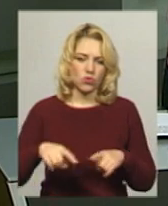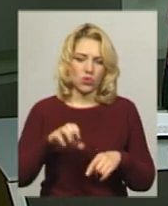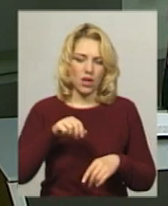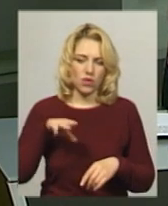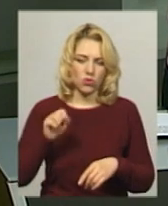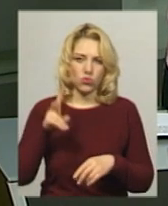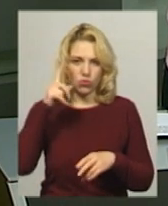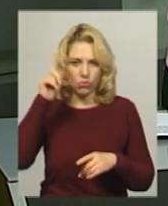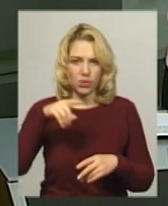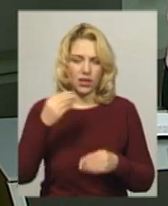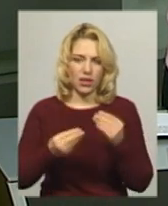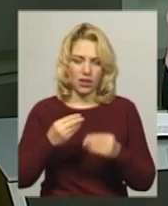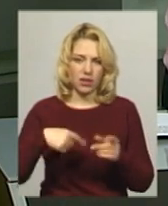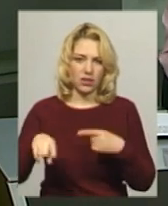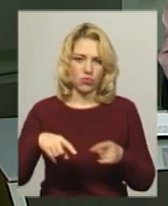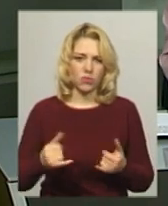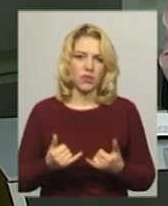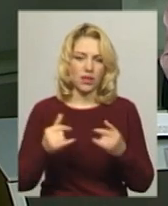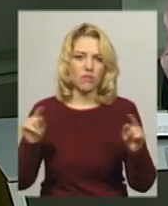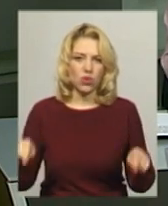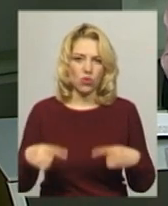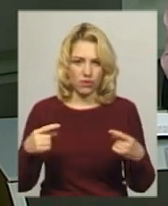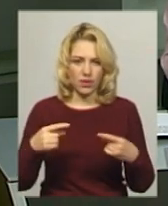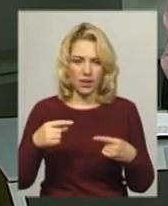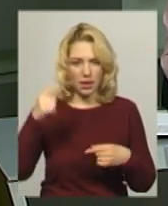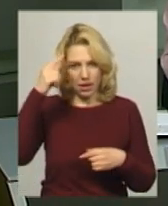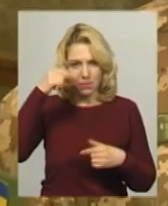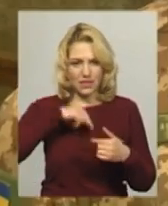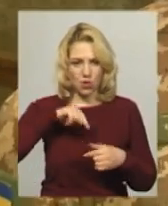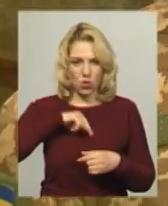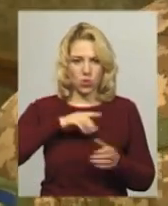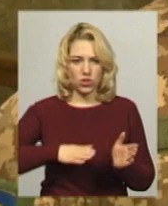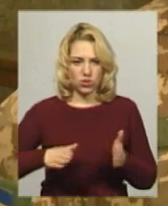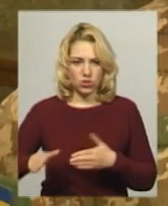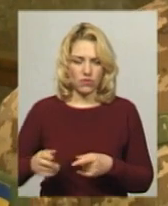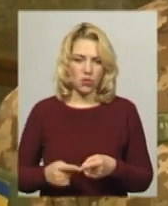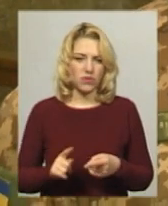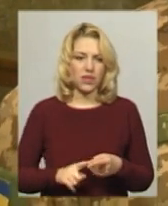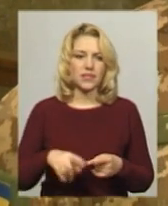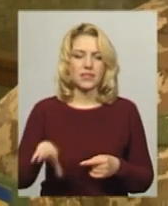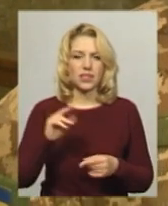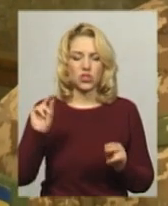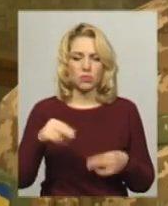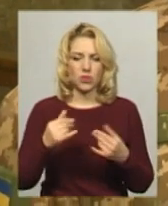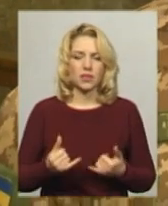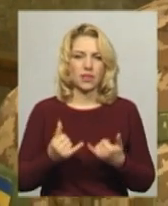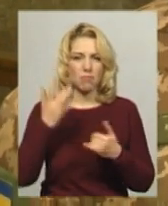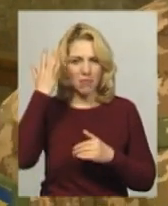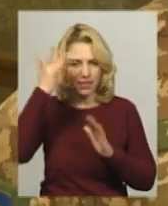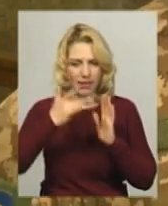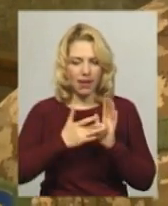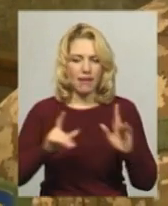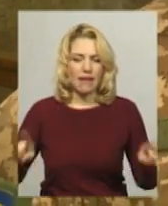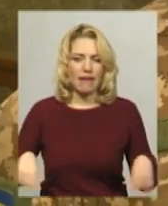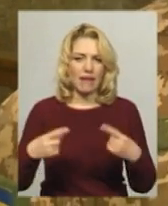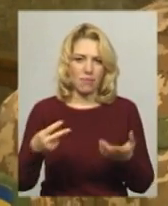та вміє грати в футбол, для відновлення психологічної рівноваги. Це чемпіонат, створений взагалі з метою реабілітації учасників АТО